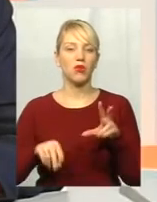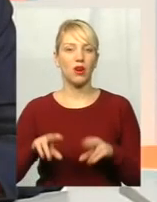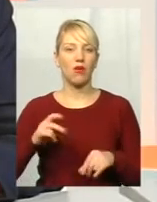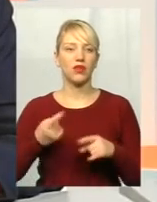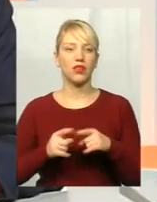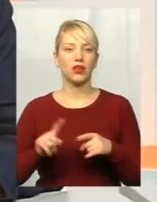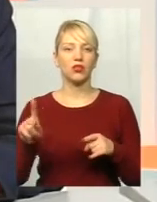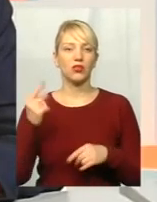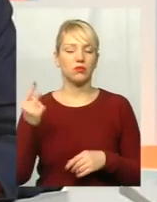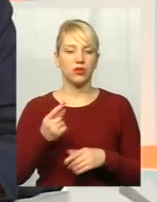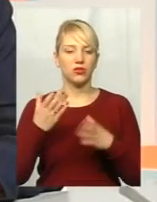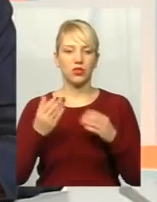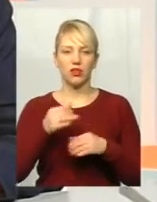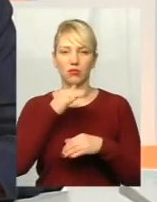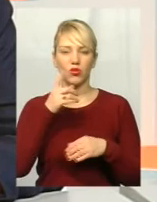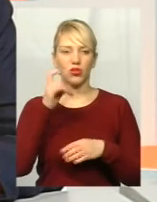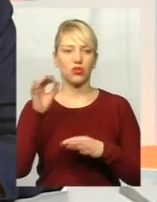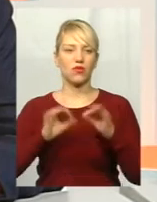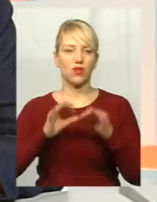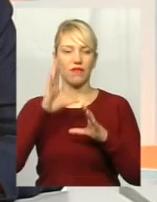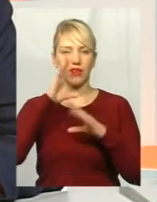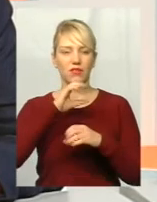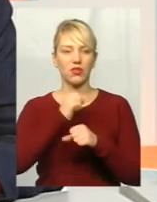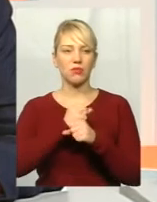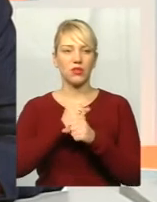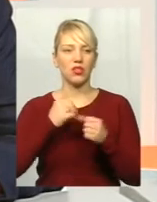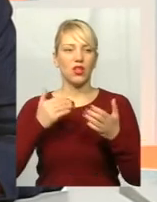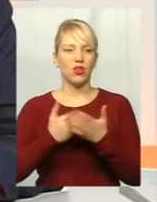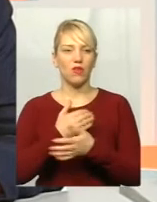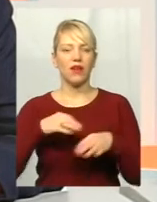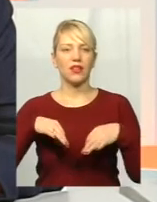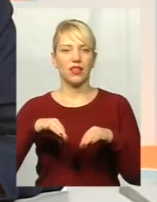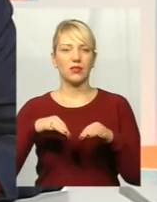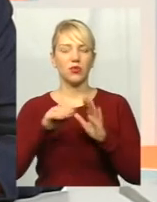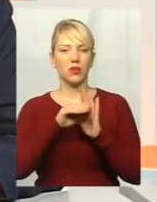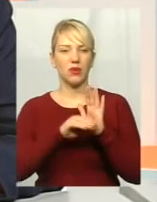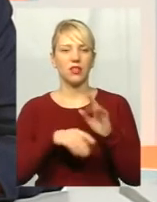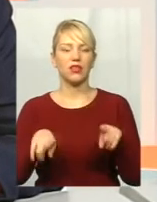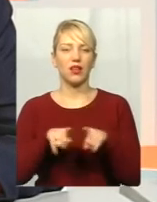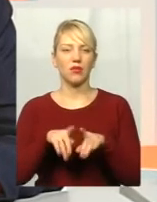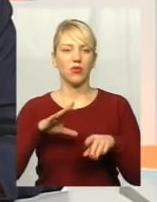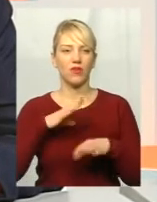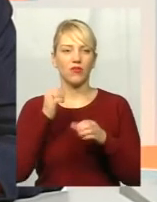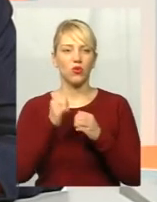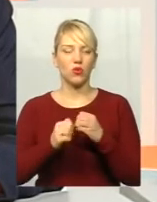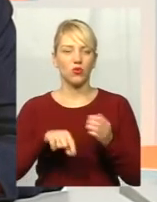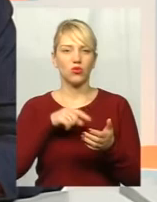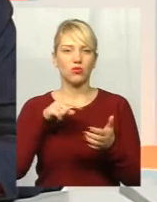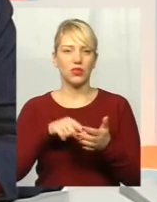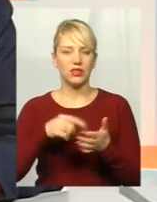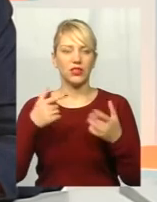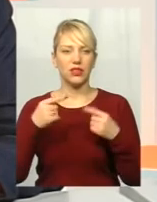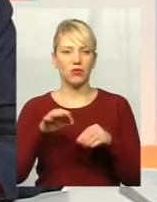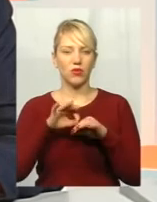з першого дня не може на 100% ефективно запрацювати нова транспортна мережа. Це, врешті реч, так буває в кожному місті, де проводяться якісь